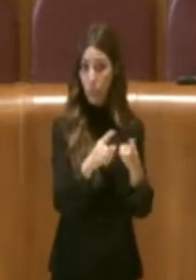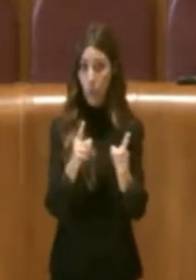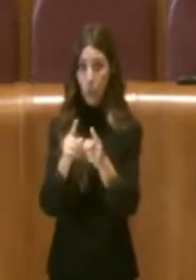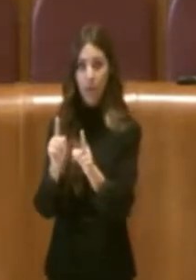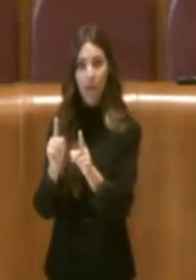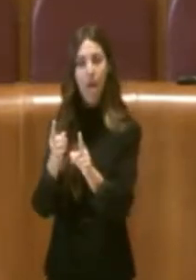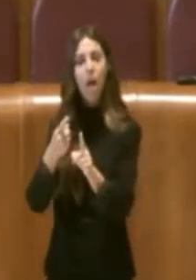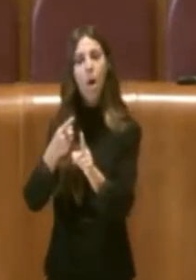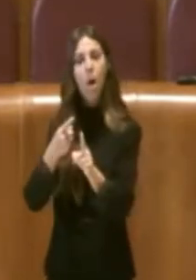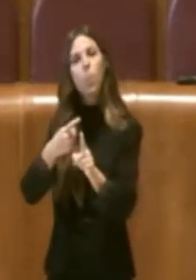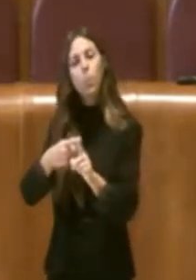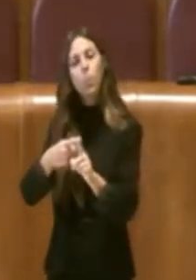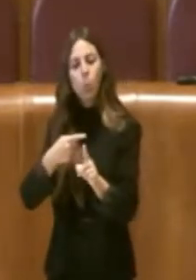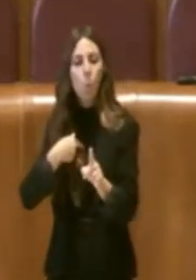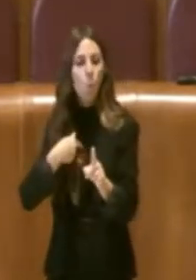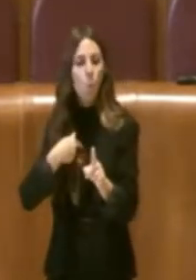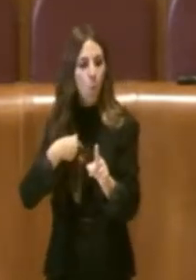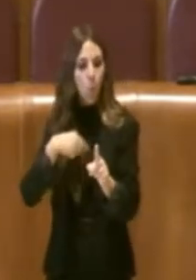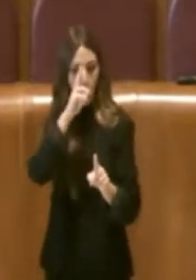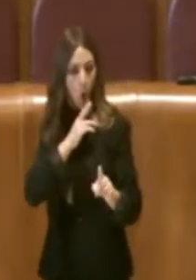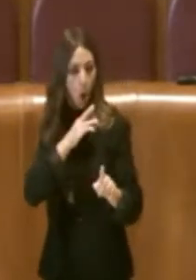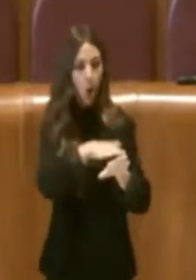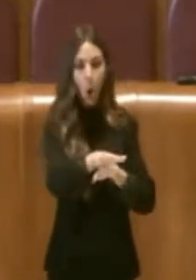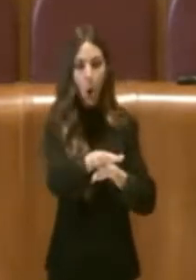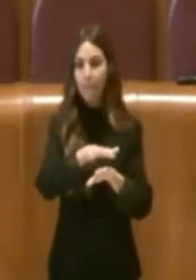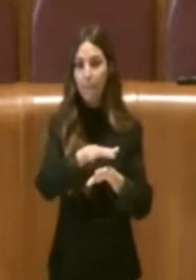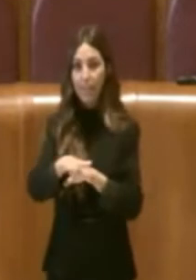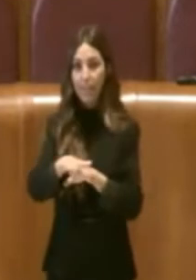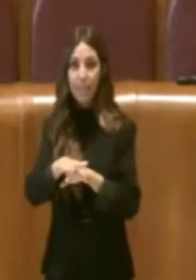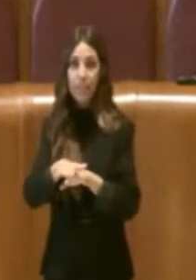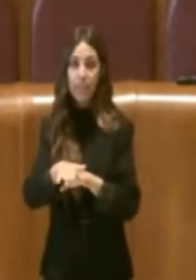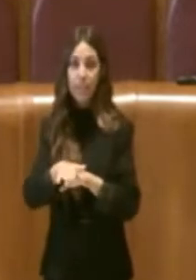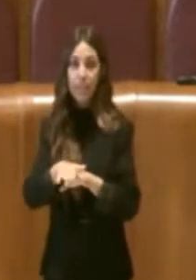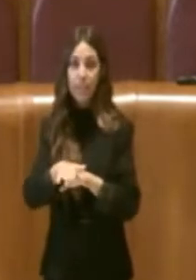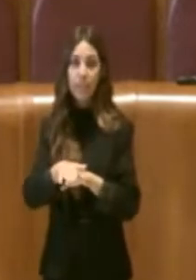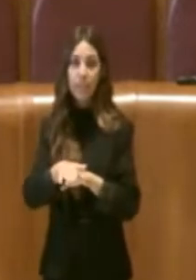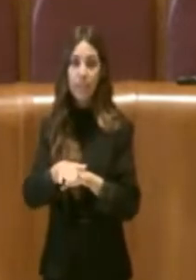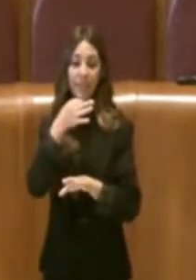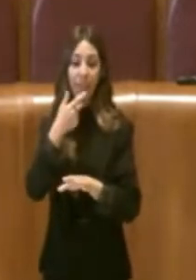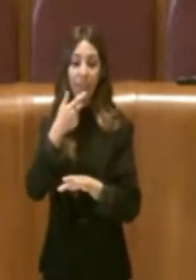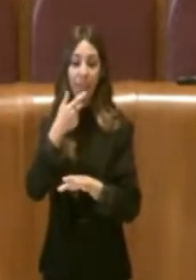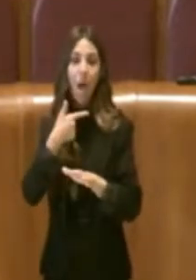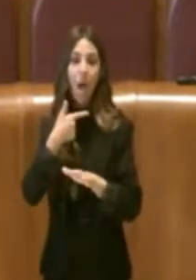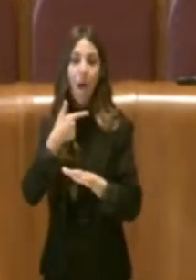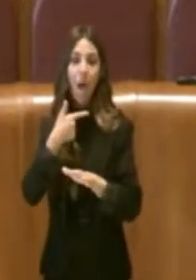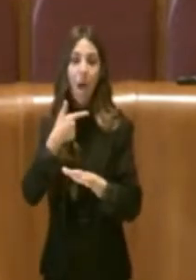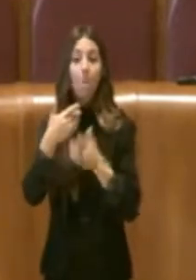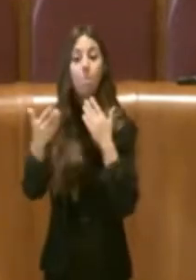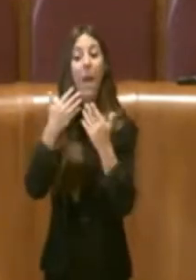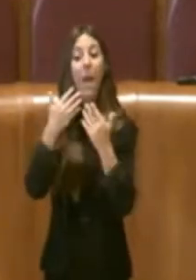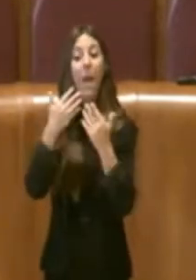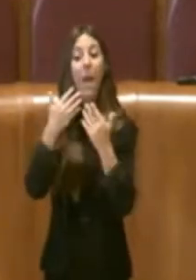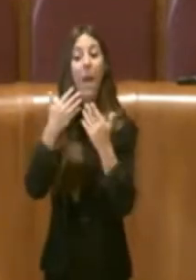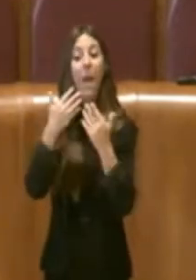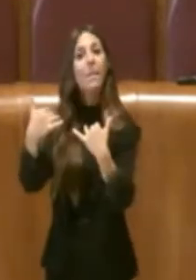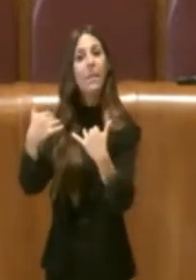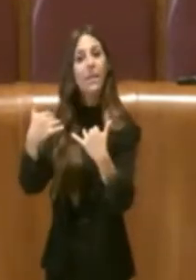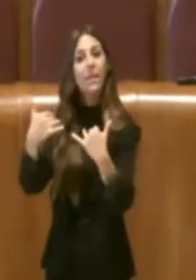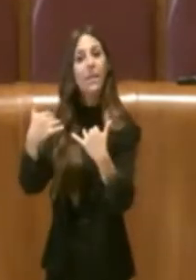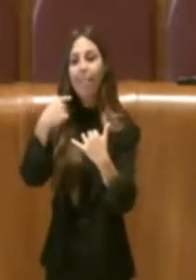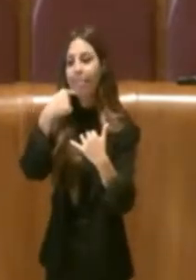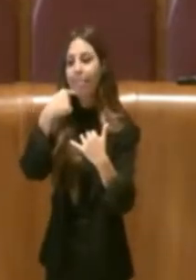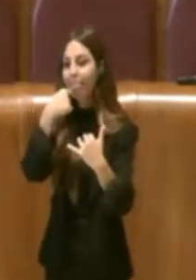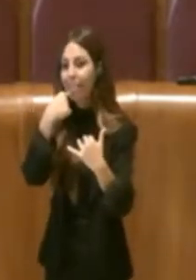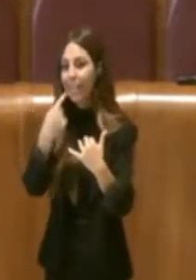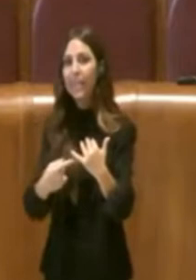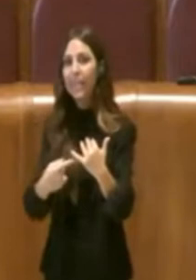perimetri di competenze. Quindi è corretto che poi sia il Parlamento a legiferare e